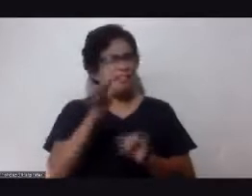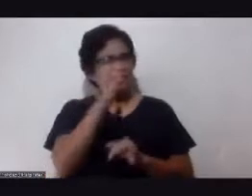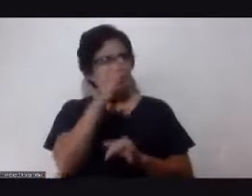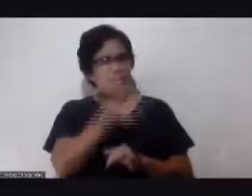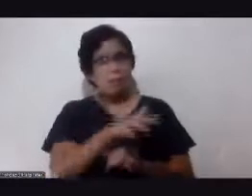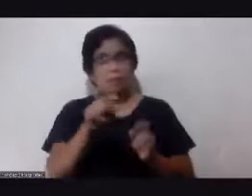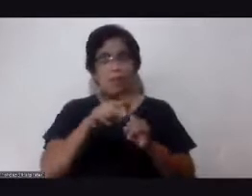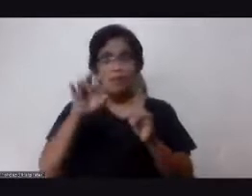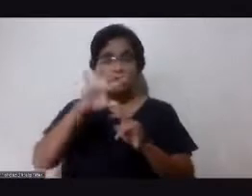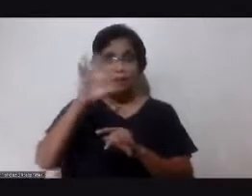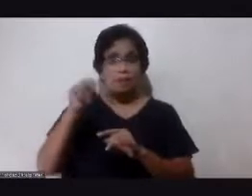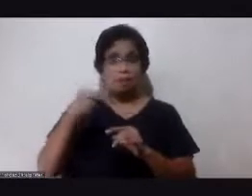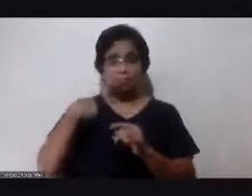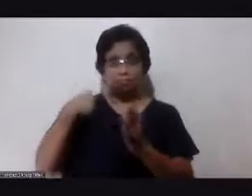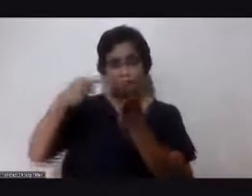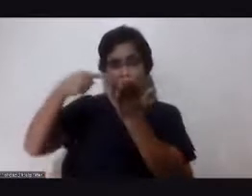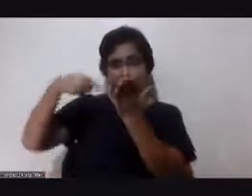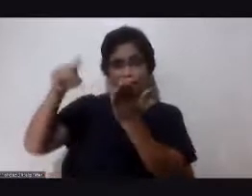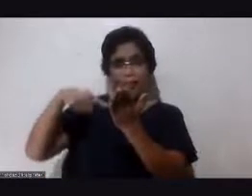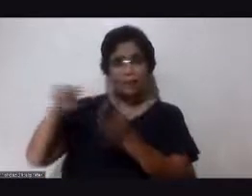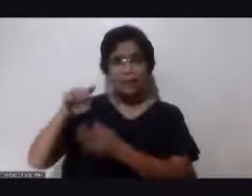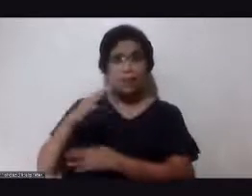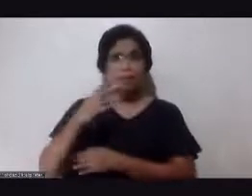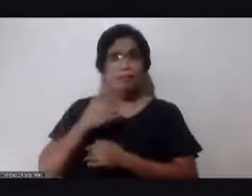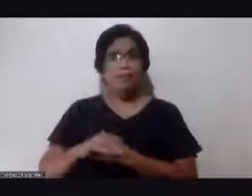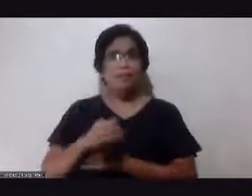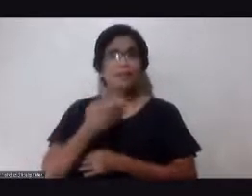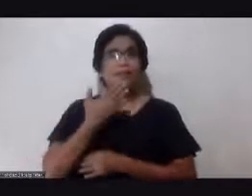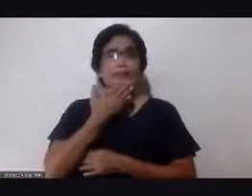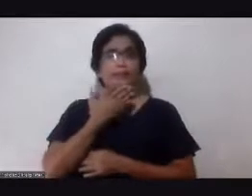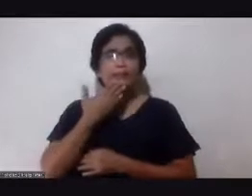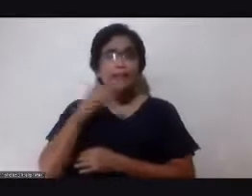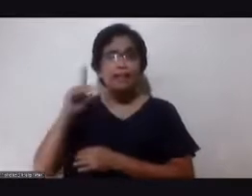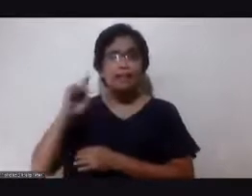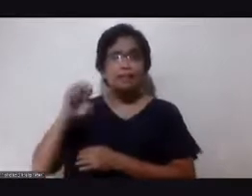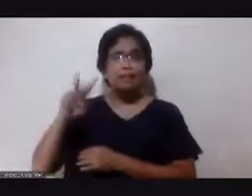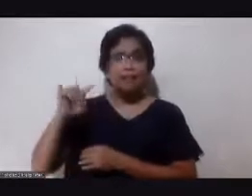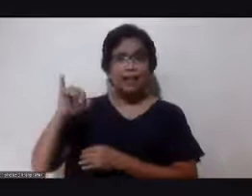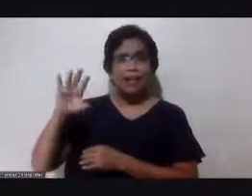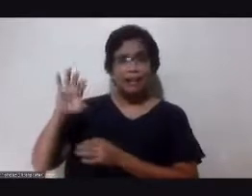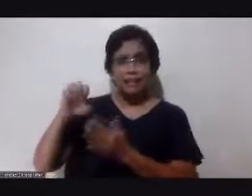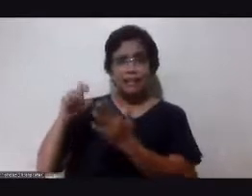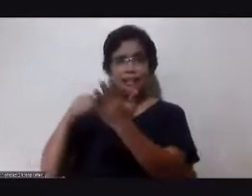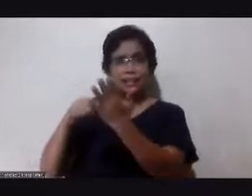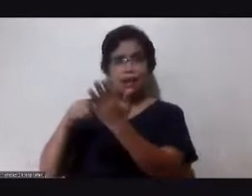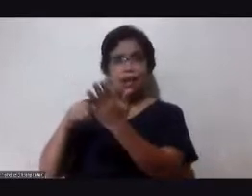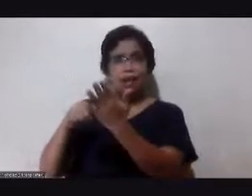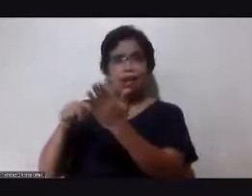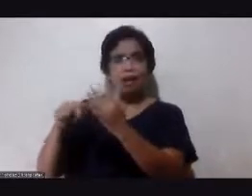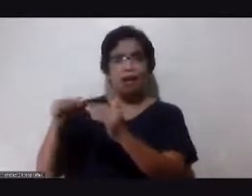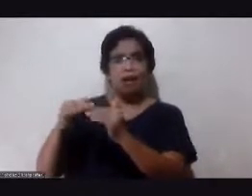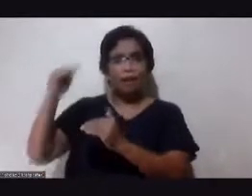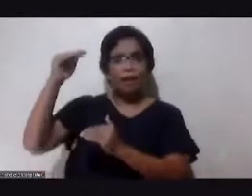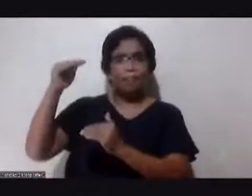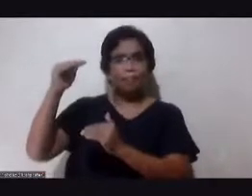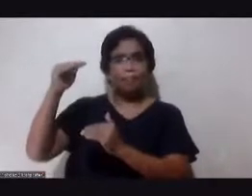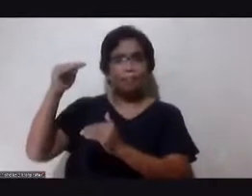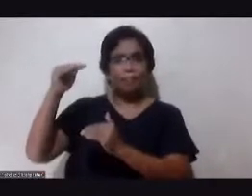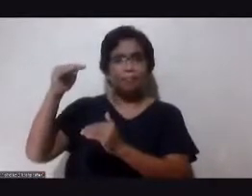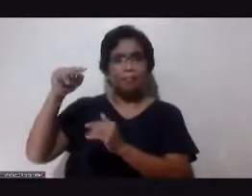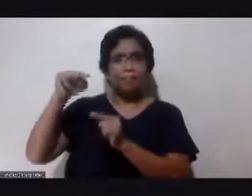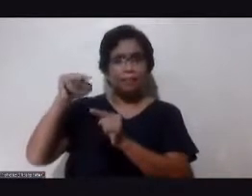chine ko dun sa blood sugar device ko, aba, lumampas ng 190 something, okay.